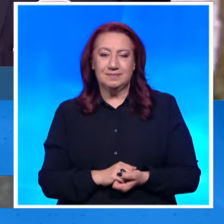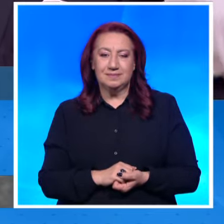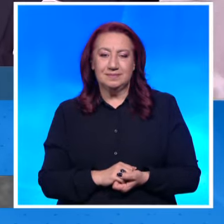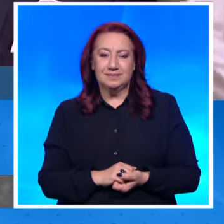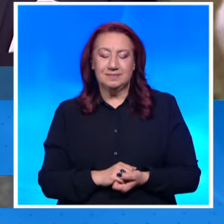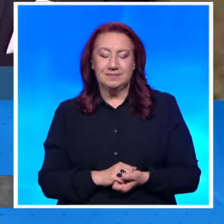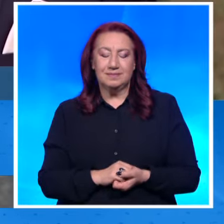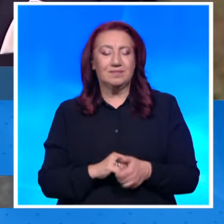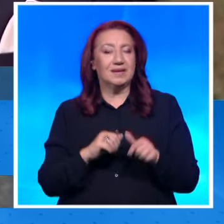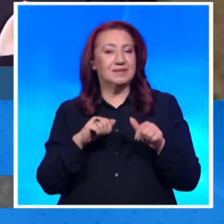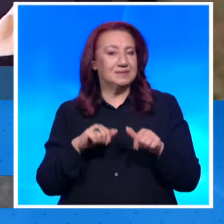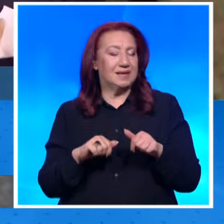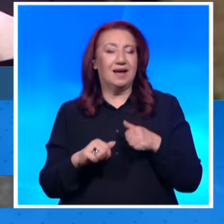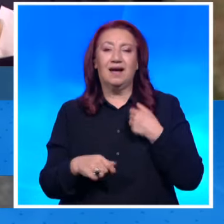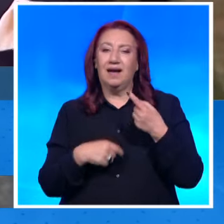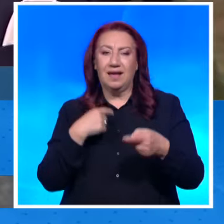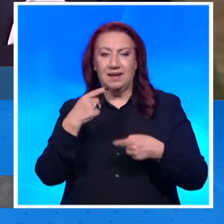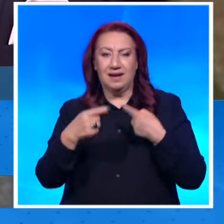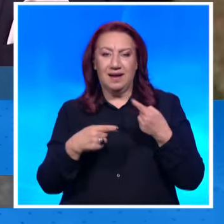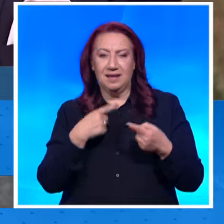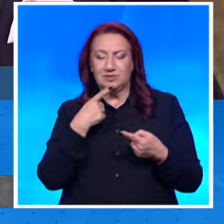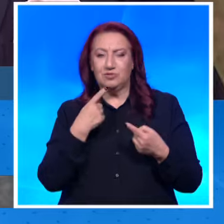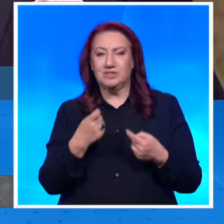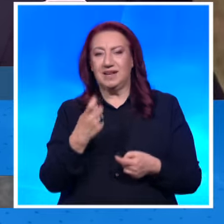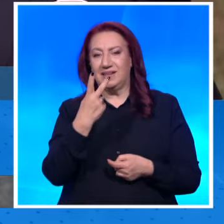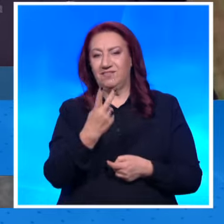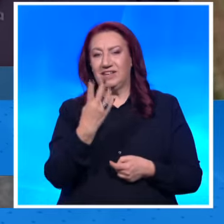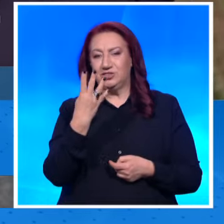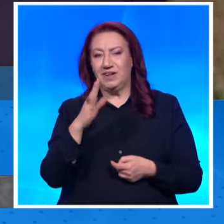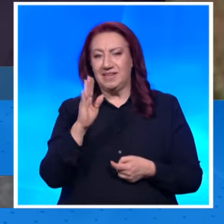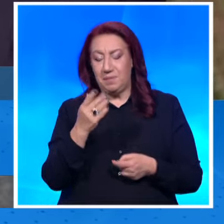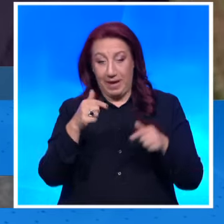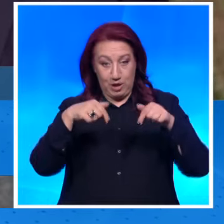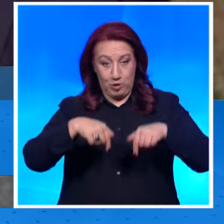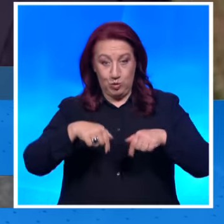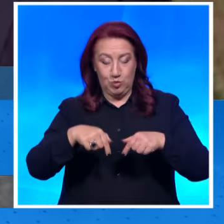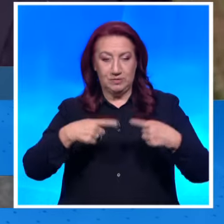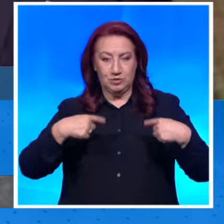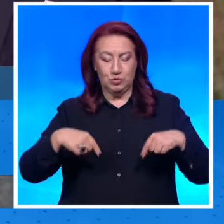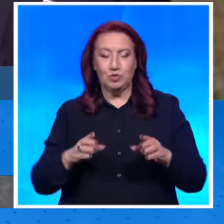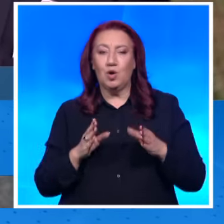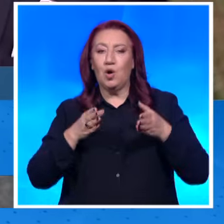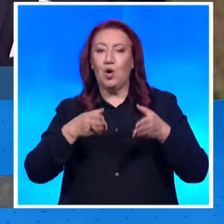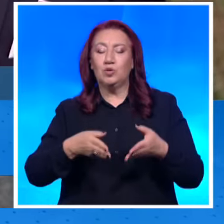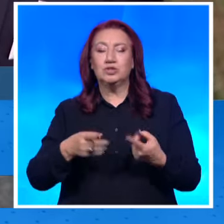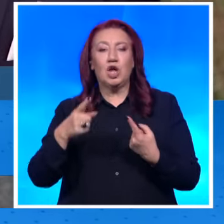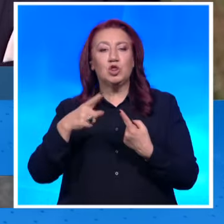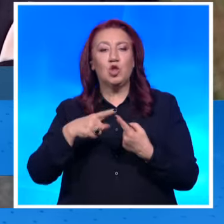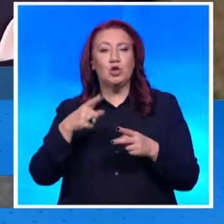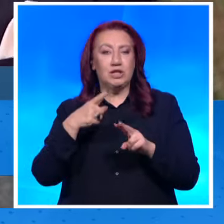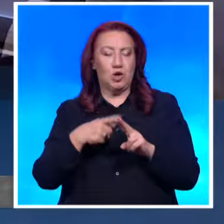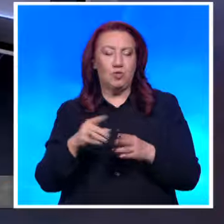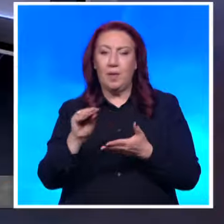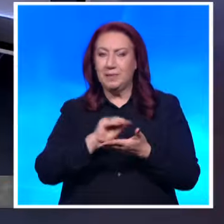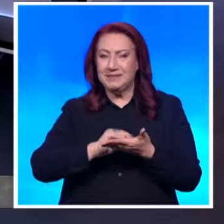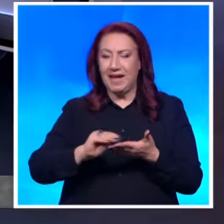Сега разговорът за 24 май се пренасе при теб, Вики, в студиото. Да, гостувани и Тонио Николов, писател, журналист и философ.